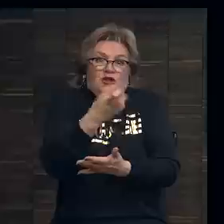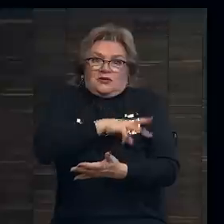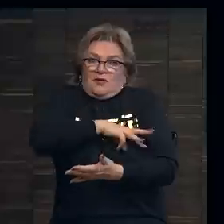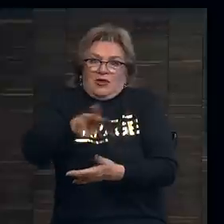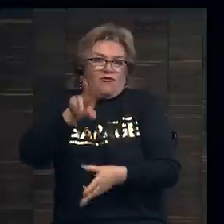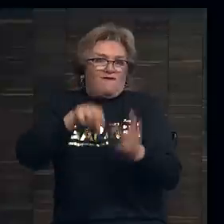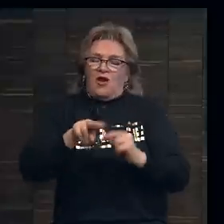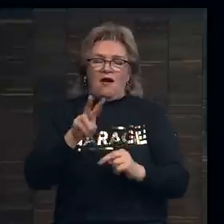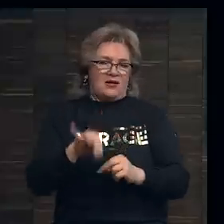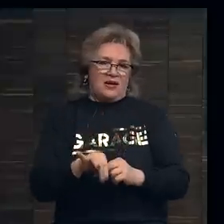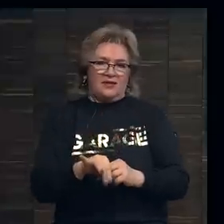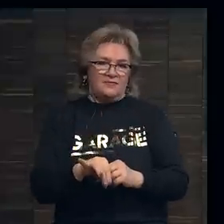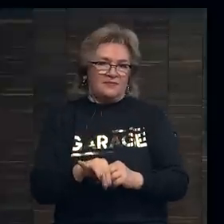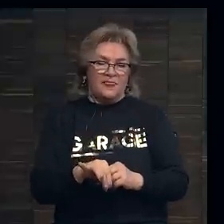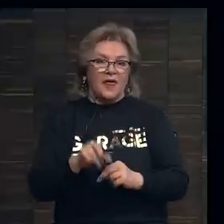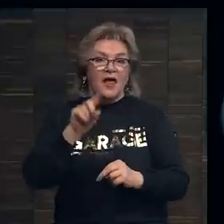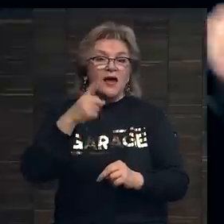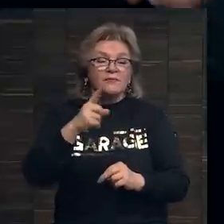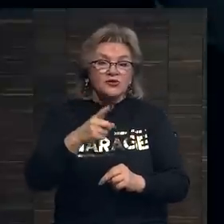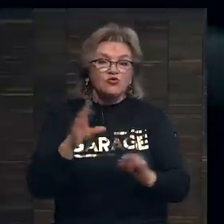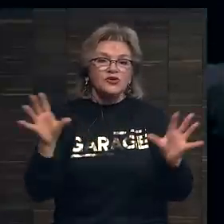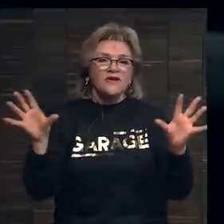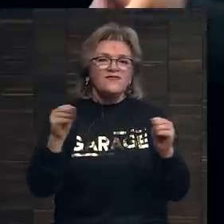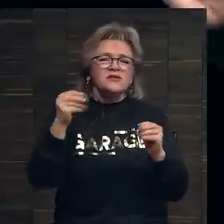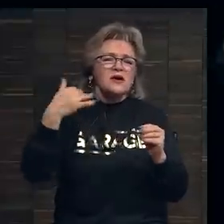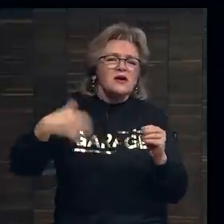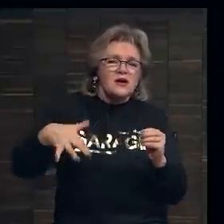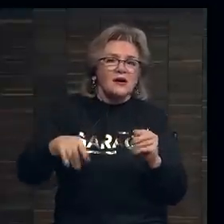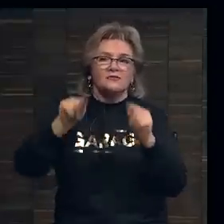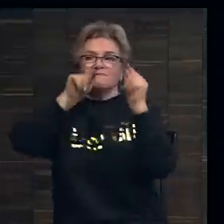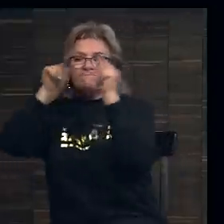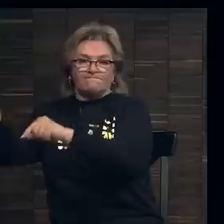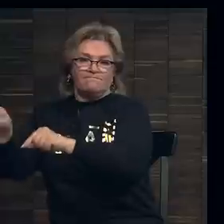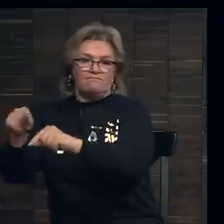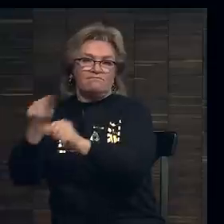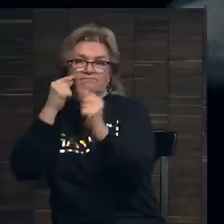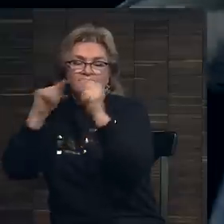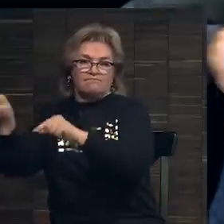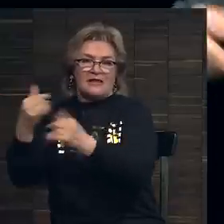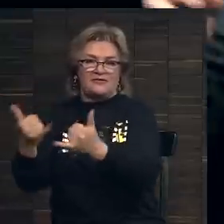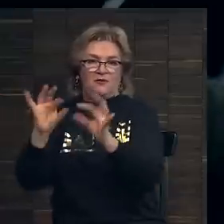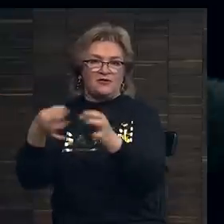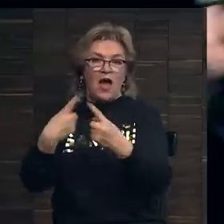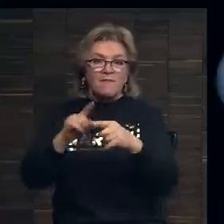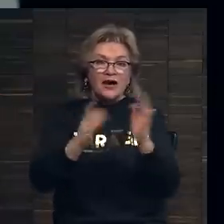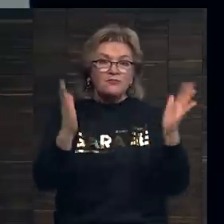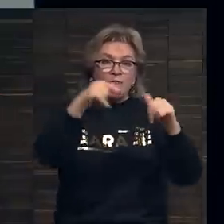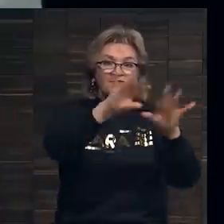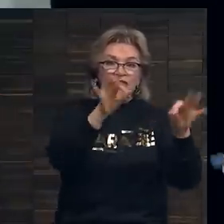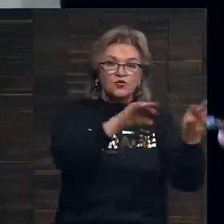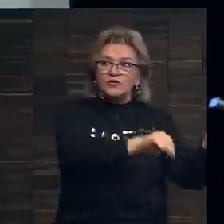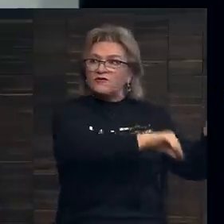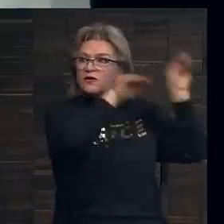миллионов долларов, потому что все большие деньги на рынке современного искусства, поэтому переведите произведение